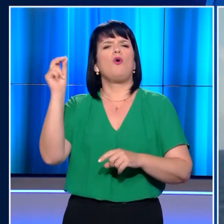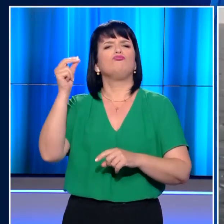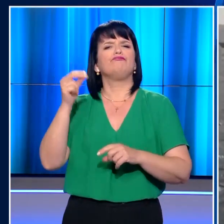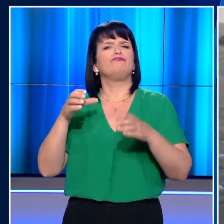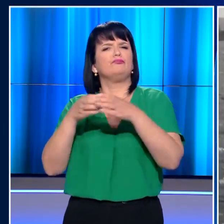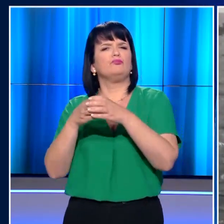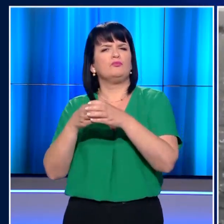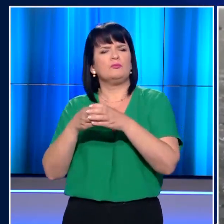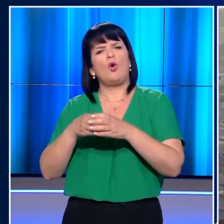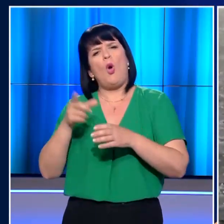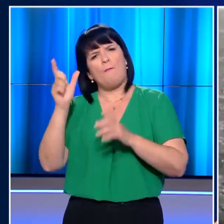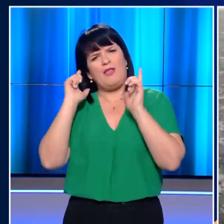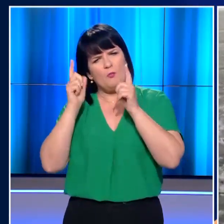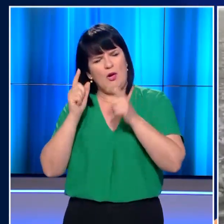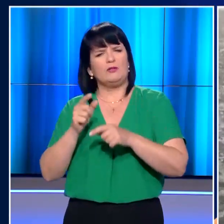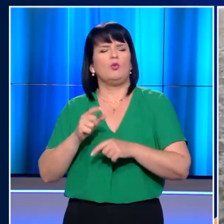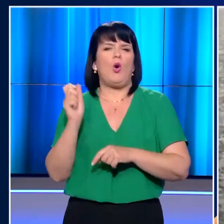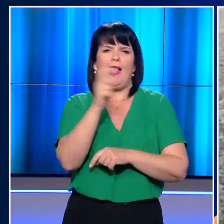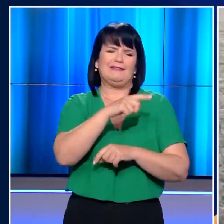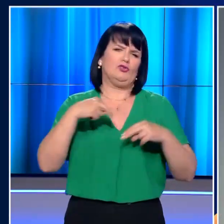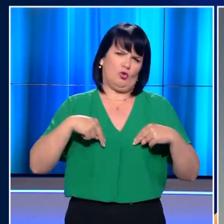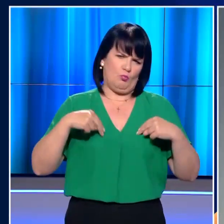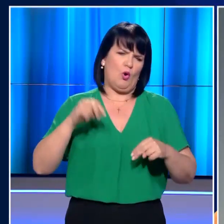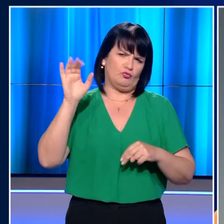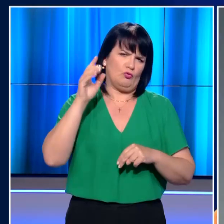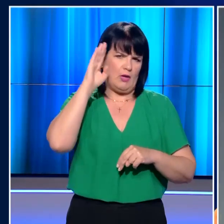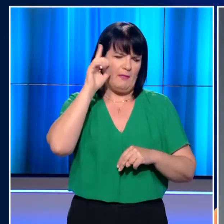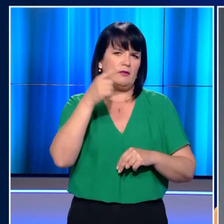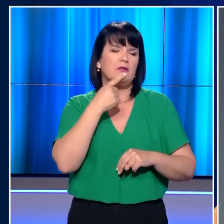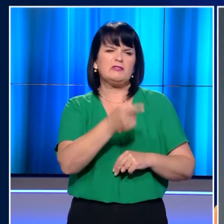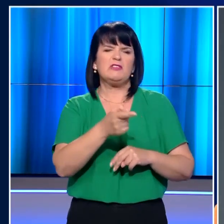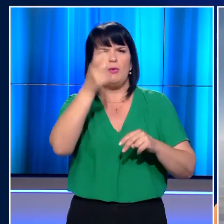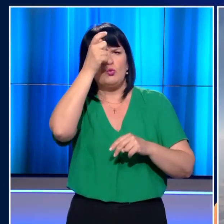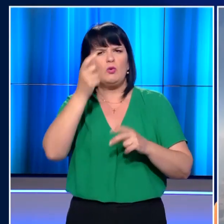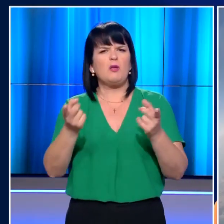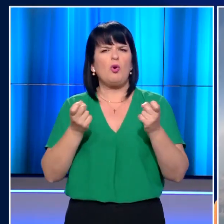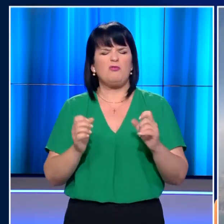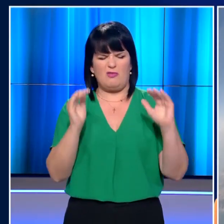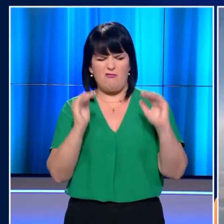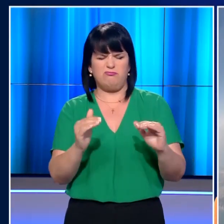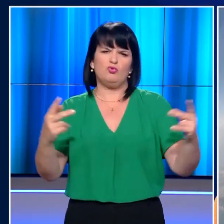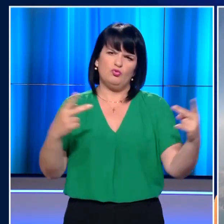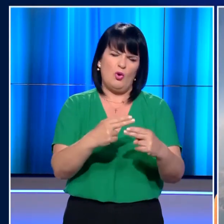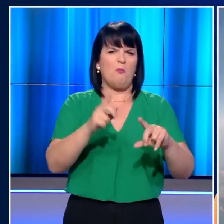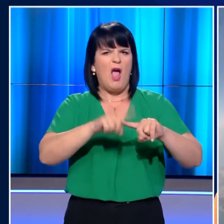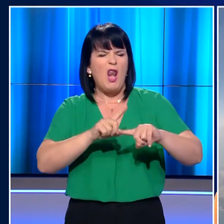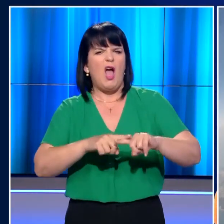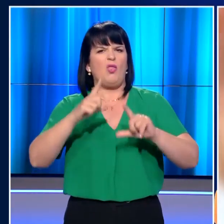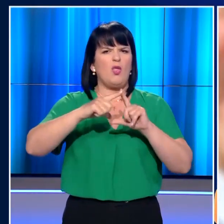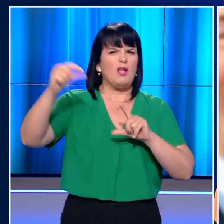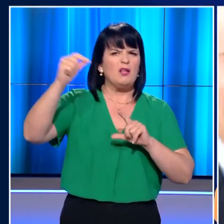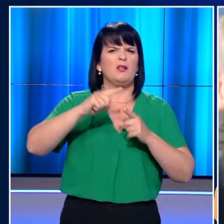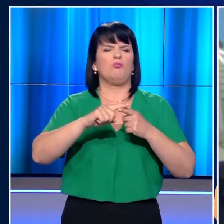Δημοκρατικών Ρόμπερντ Μενέντες, ζητά από την κυβέρνηση του Ντόναλτ Τραπ να βάλει βρένο στην τουρκική επιθετικότητα εναντίον της Ελλάδας και της Κυπριακής